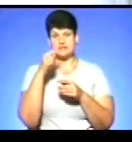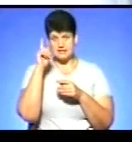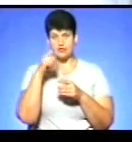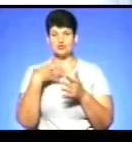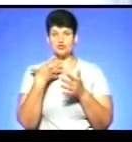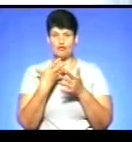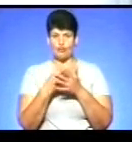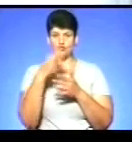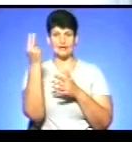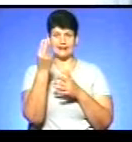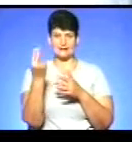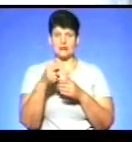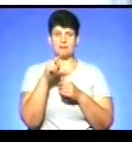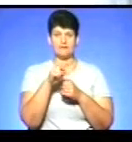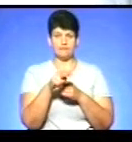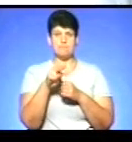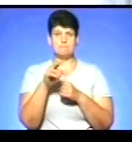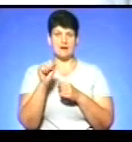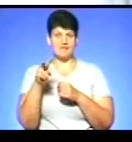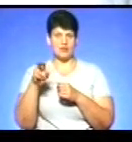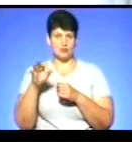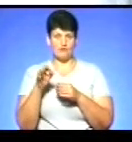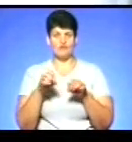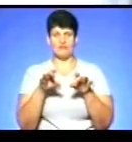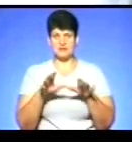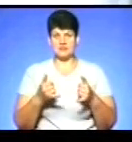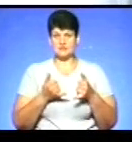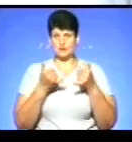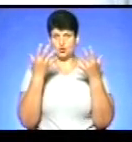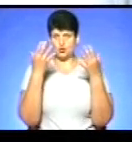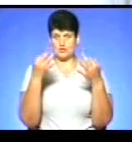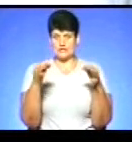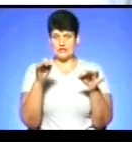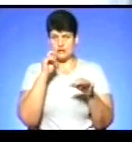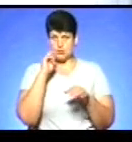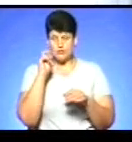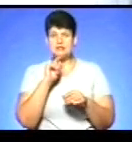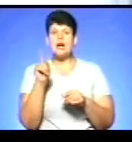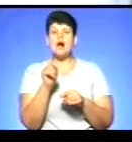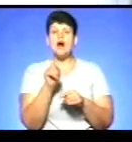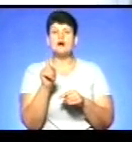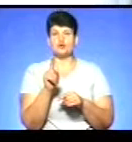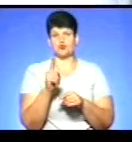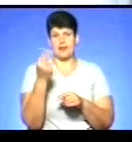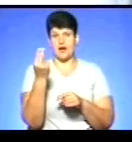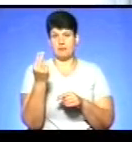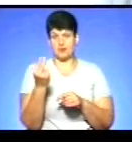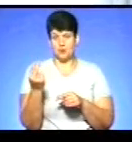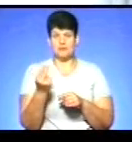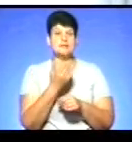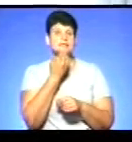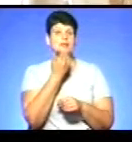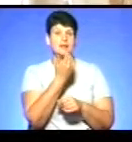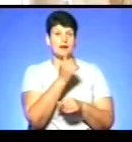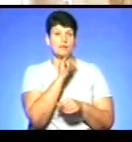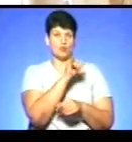картину Павло Шачко вирішив присвятити Дню Незалежності України. А що саме він намалює сьогодні, ми запитаємо